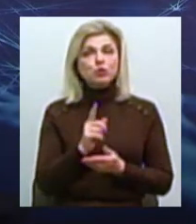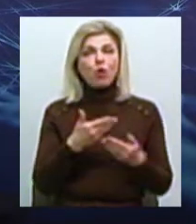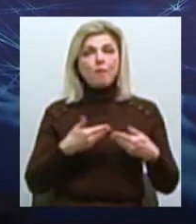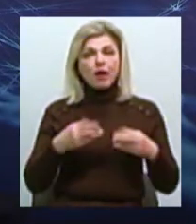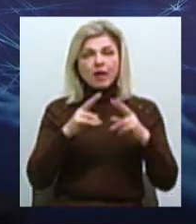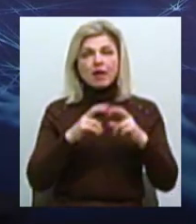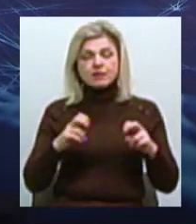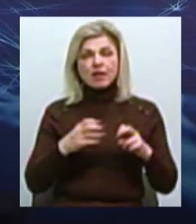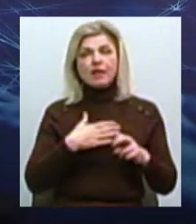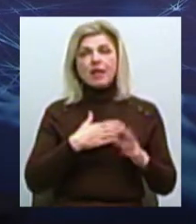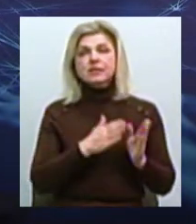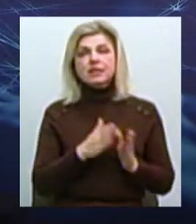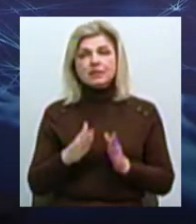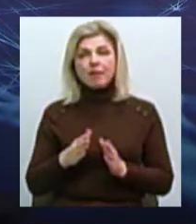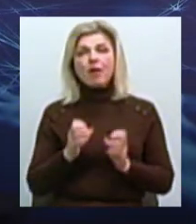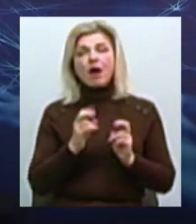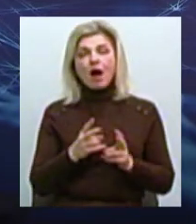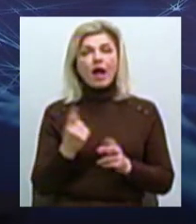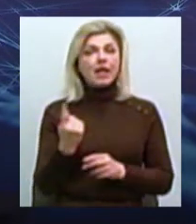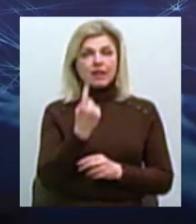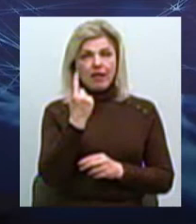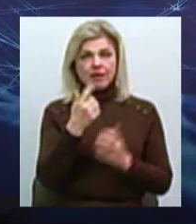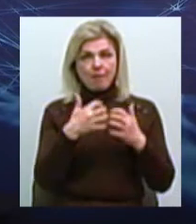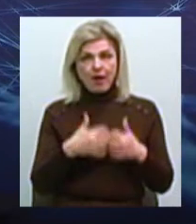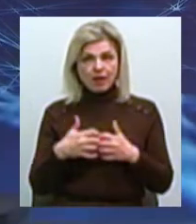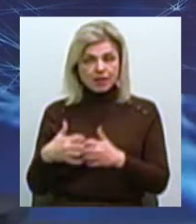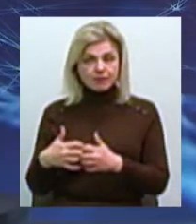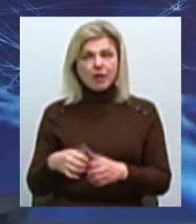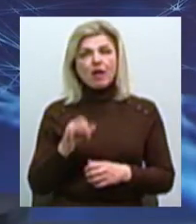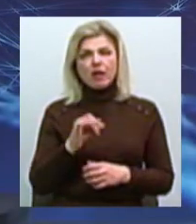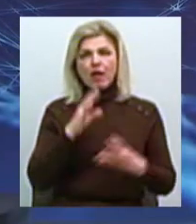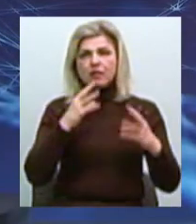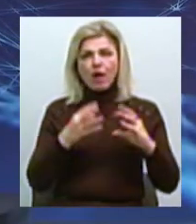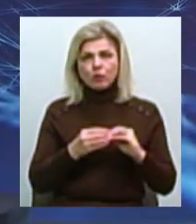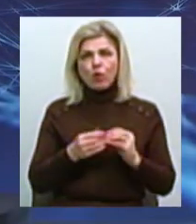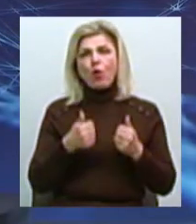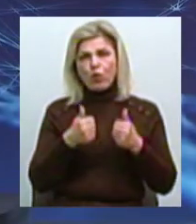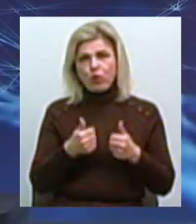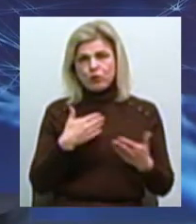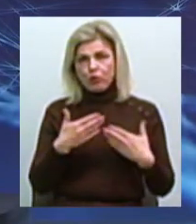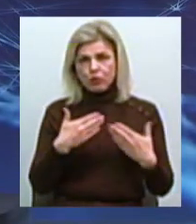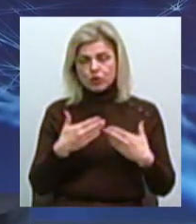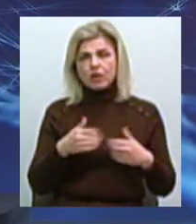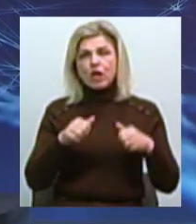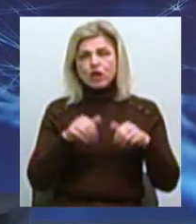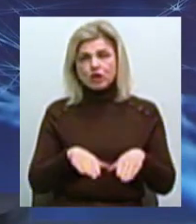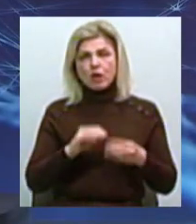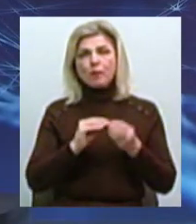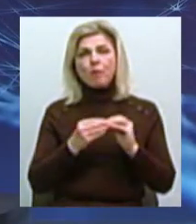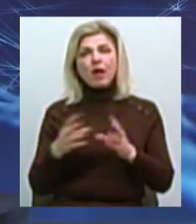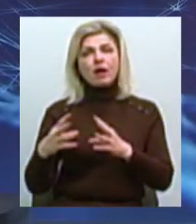нашу систему теплопостачання як єдиний механізм і налагодили з керівництвом досить добрі стосунки, ми вирішуємо проблеми разом,